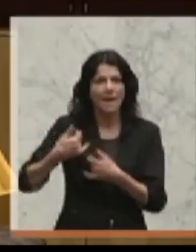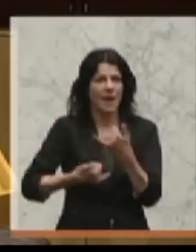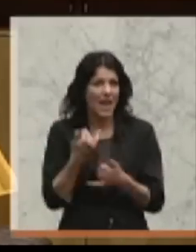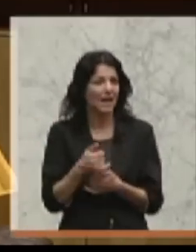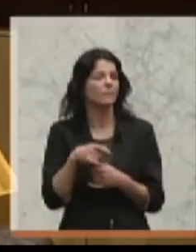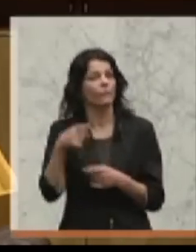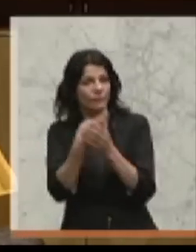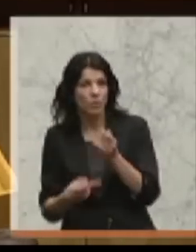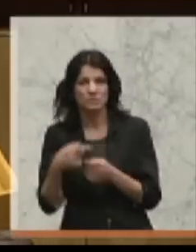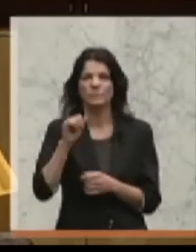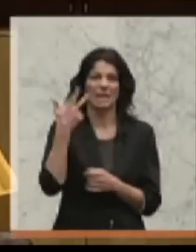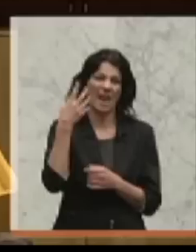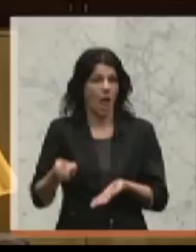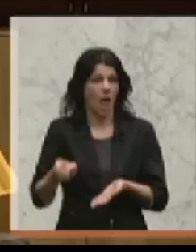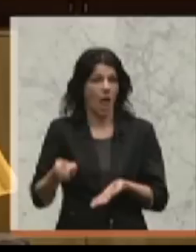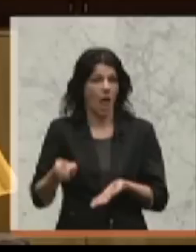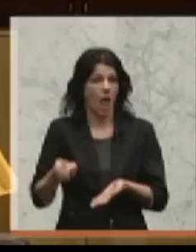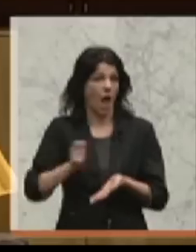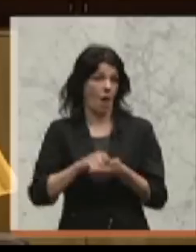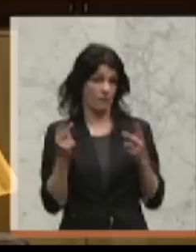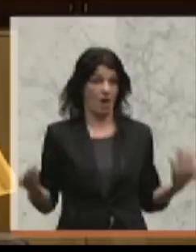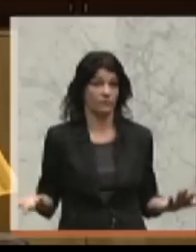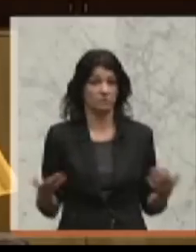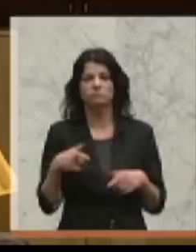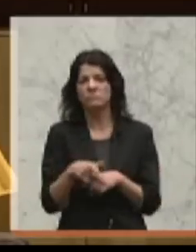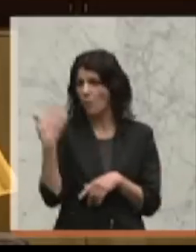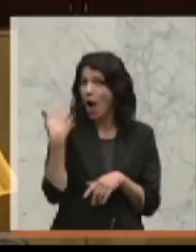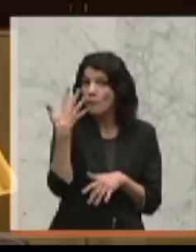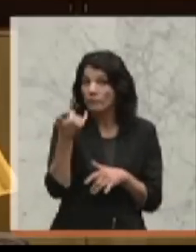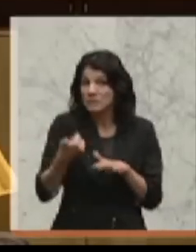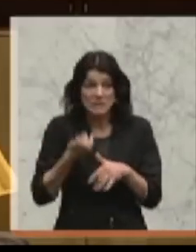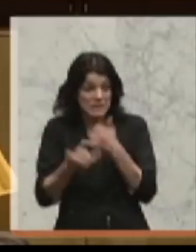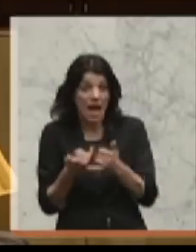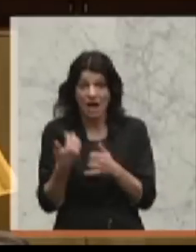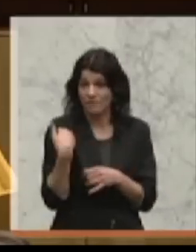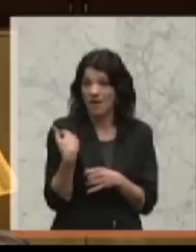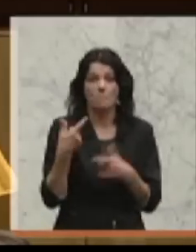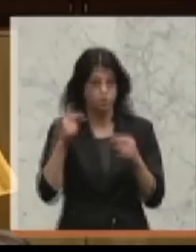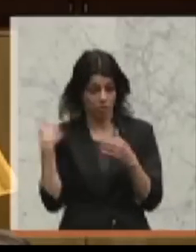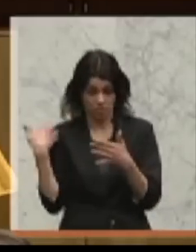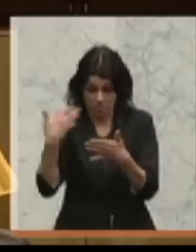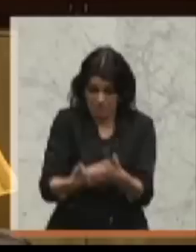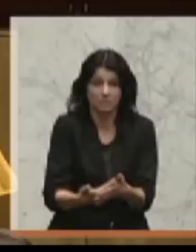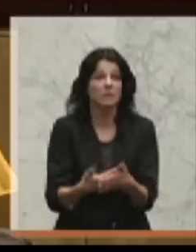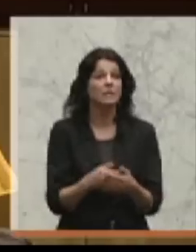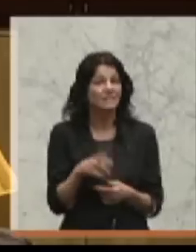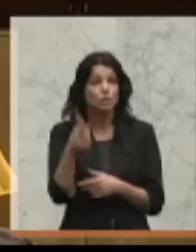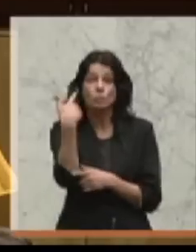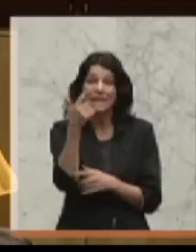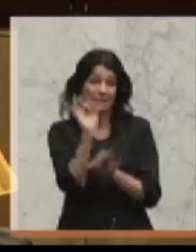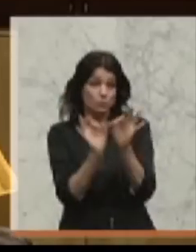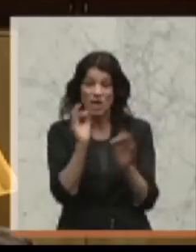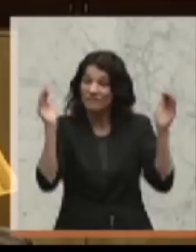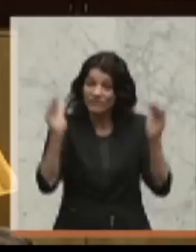Kaufkraft. Und wenn Sie noch länger in der Kaufkraft bleiben und das mal 5 oder 6 Jahre haben, dann hat er in 5 bis 6 Jahren um 20 Prozent weniger